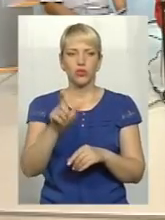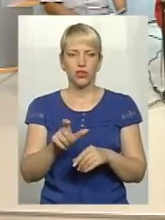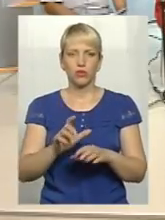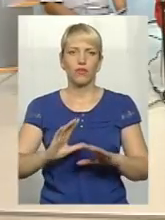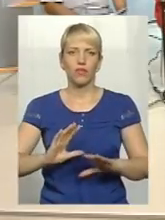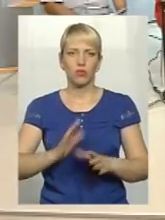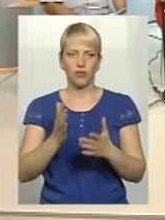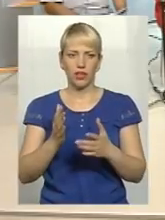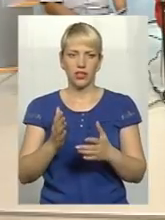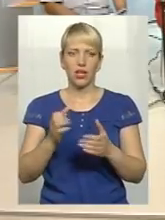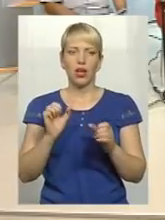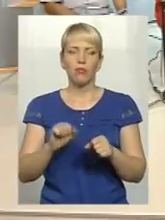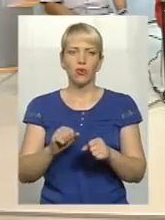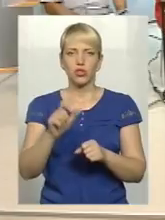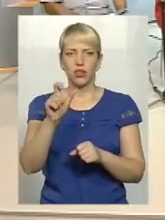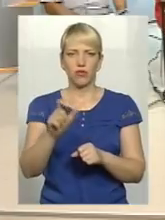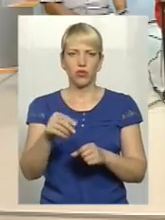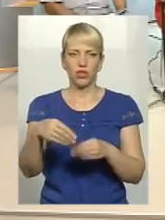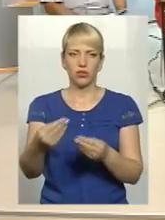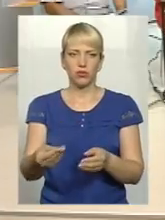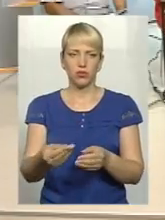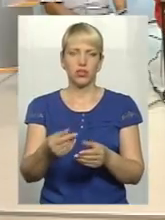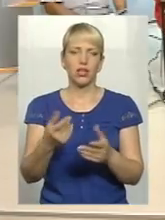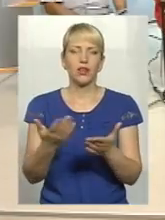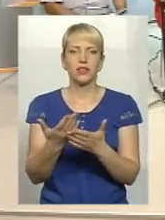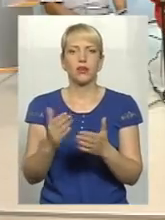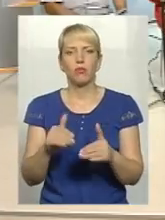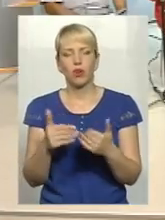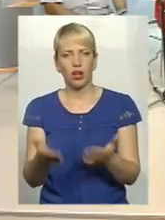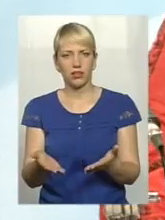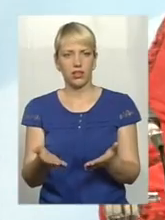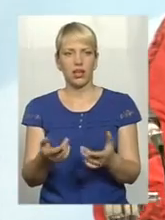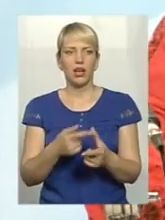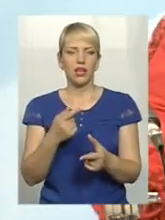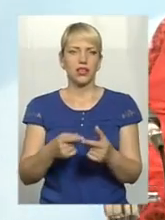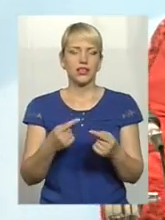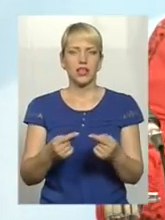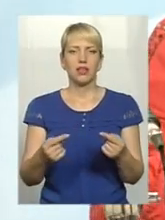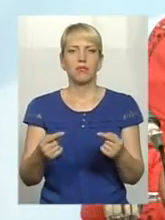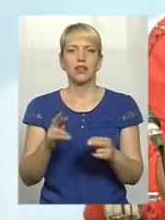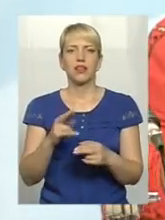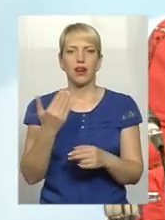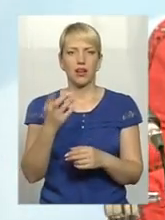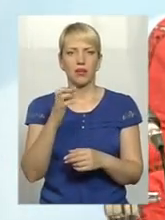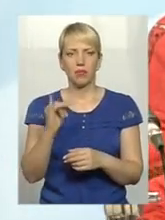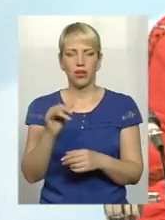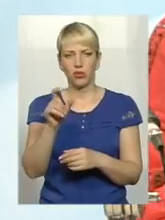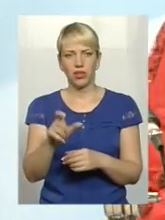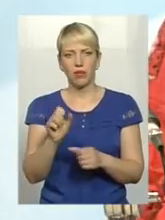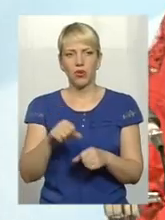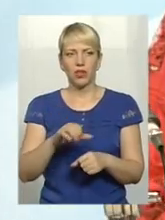можливо, їй дадуть, можливо, не поради, а якісь елементи, як би вона могла діяти.